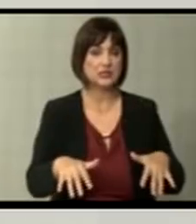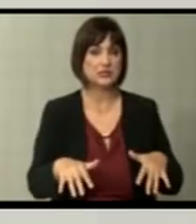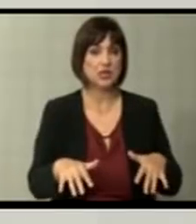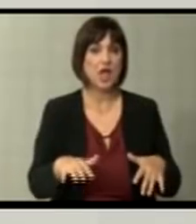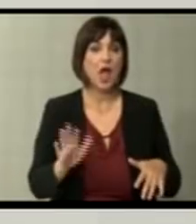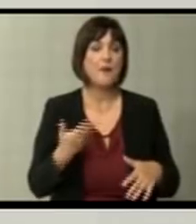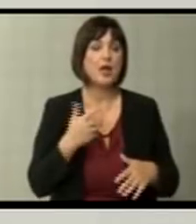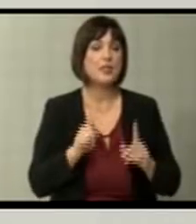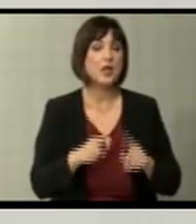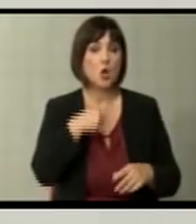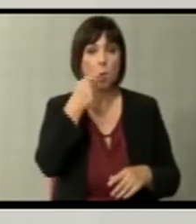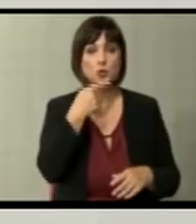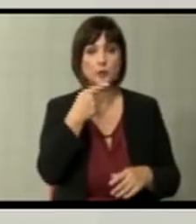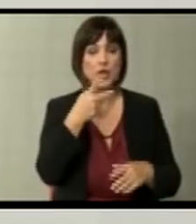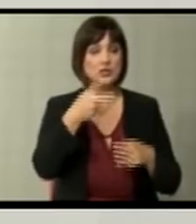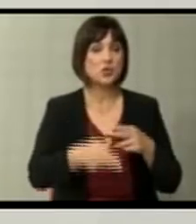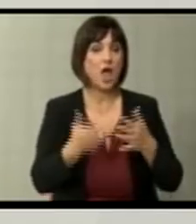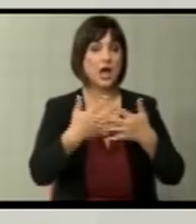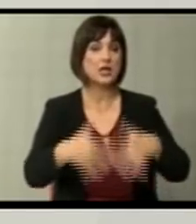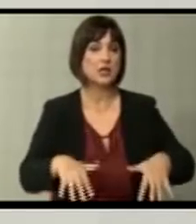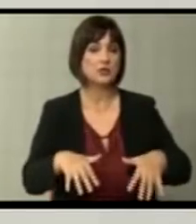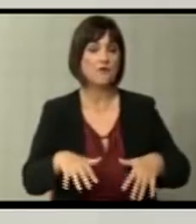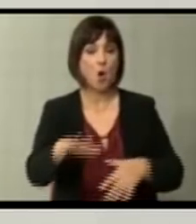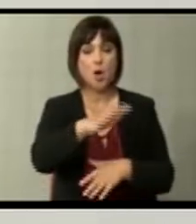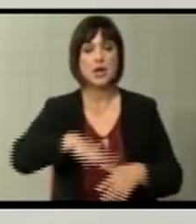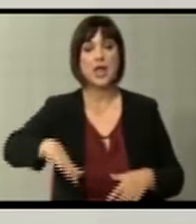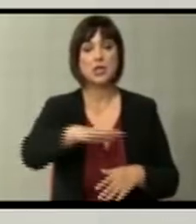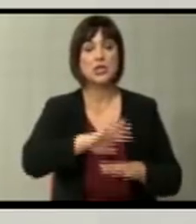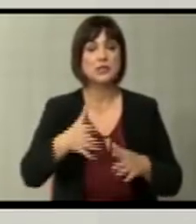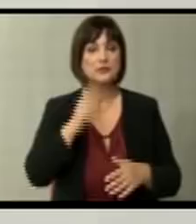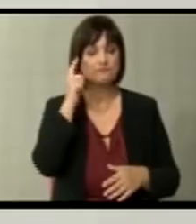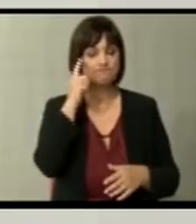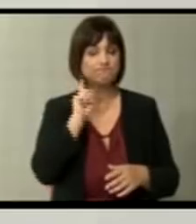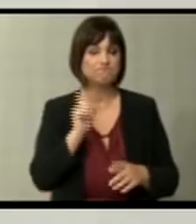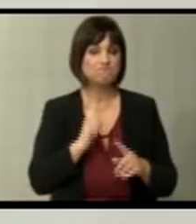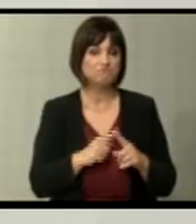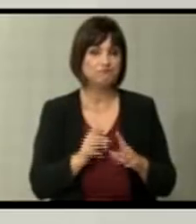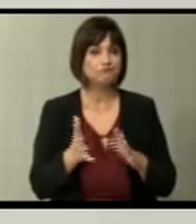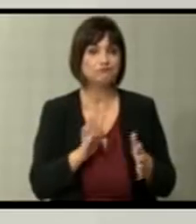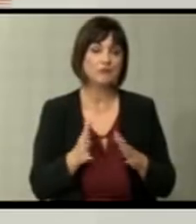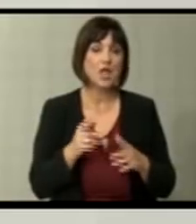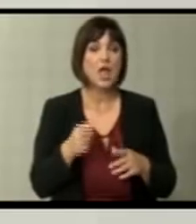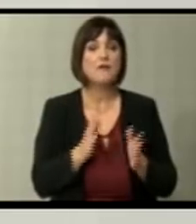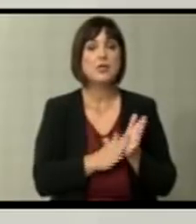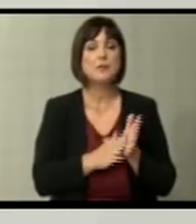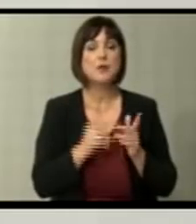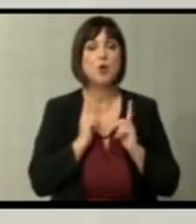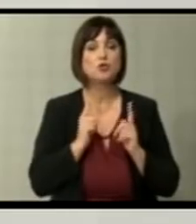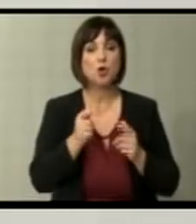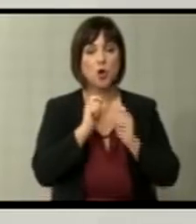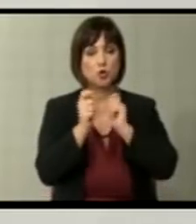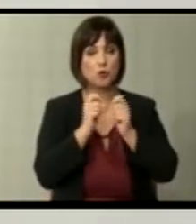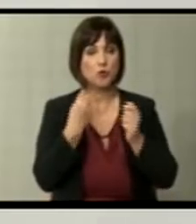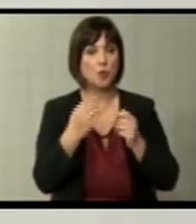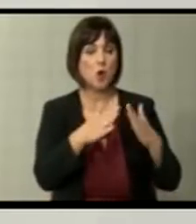Ама некако која ќе изброиме за окинуване на границите во регионот, сите сме скептични. Секако ја, например, очекува во договор за